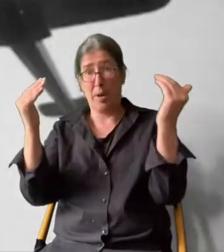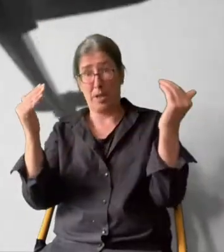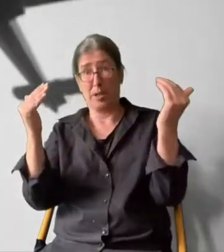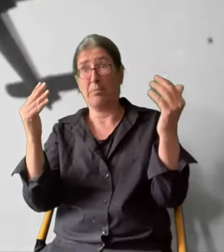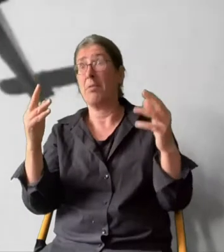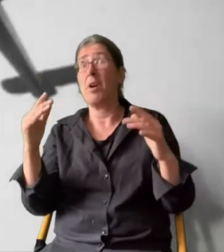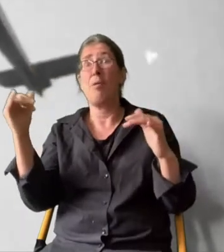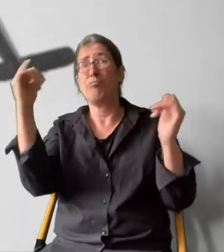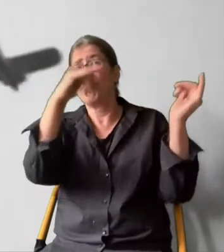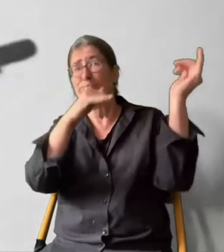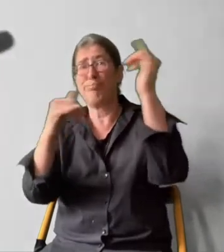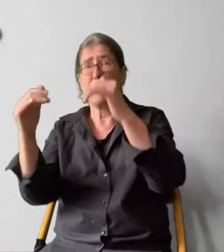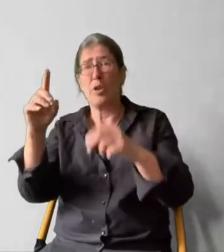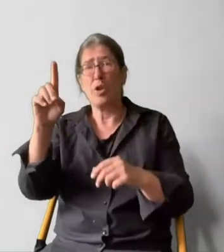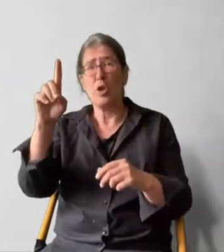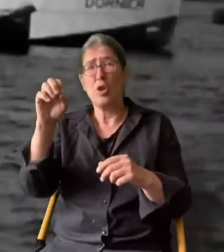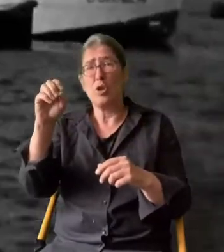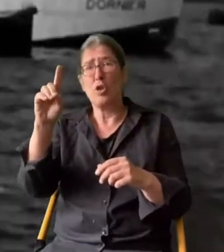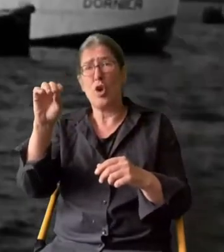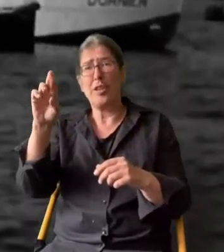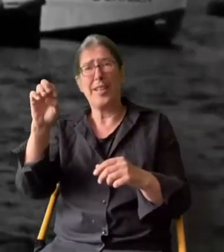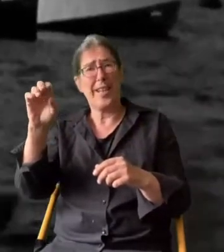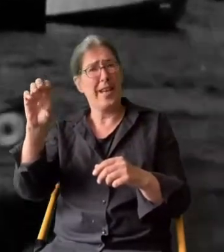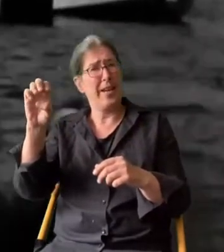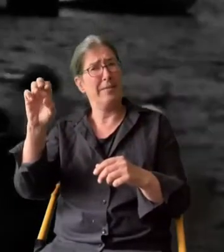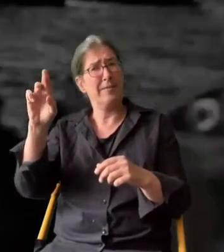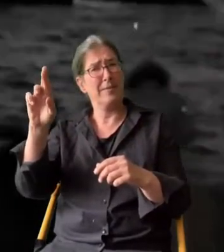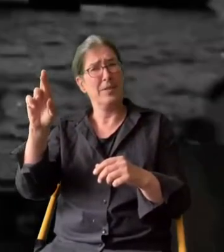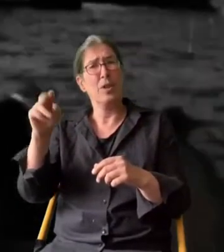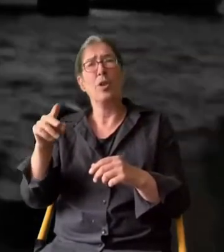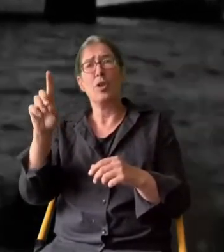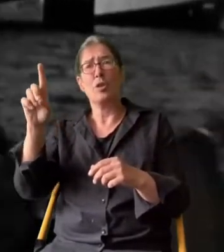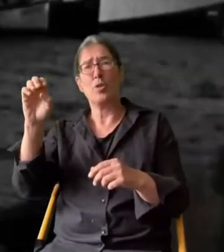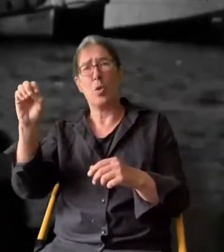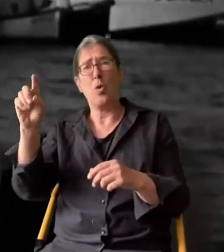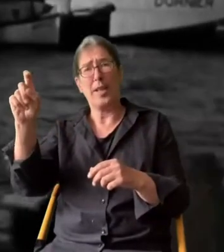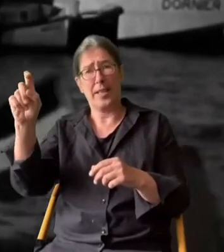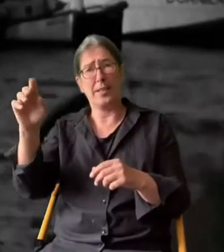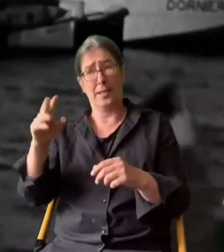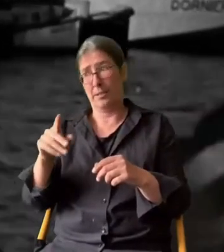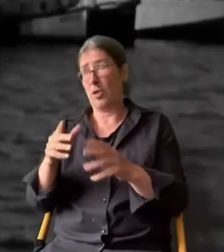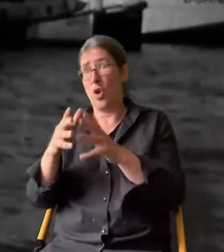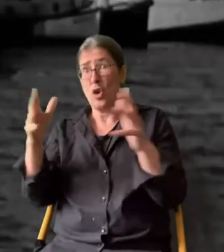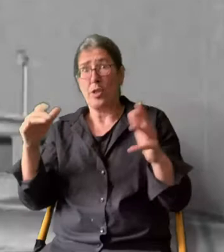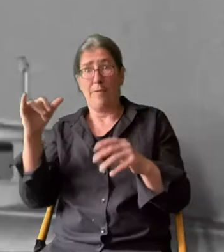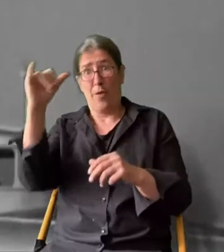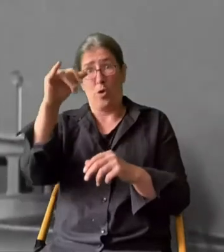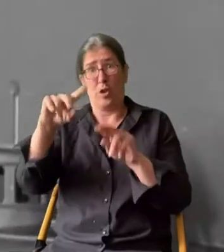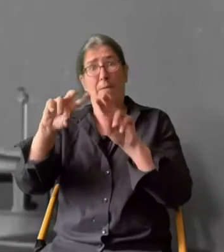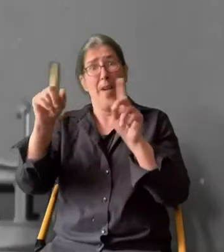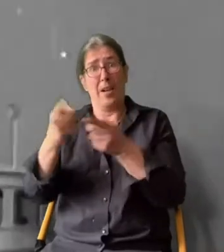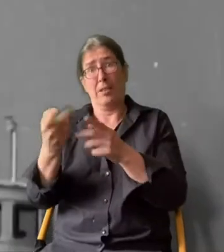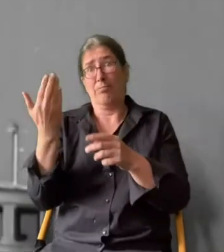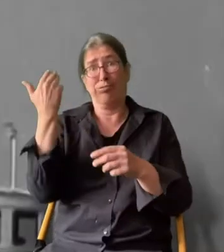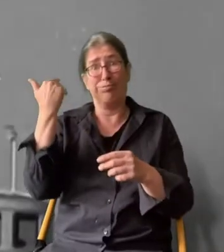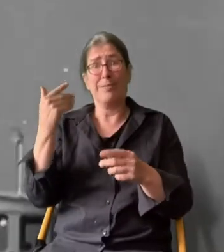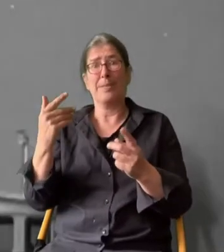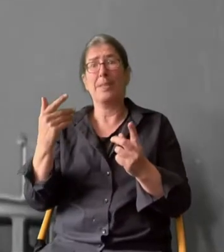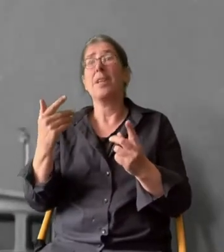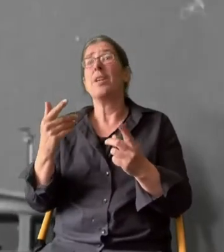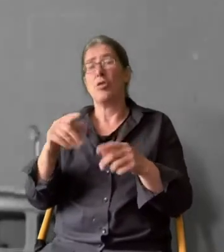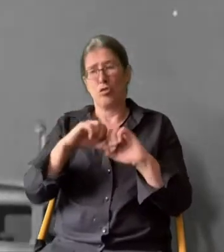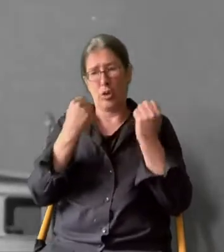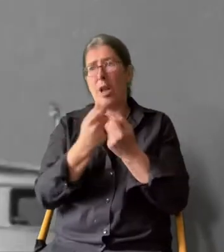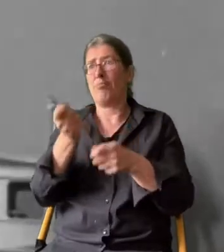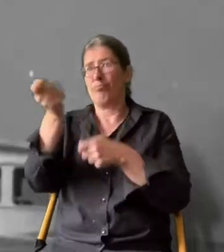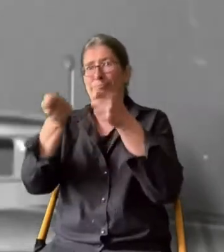Auch der Himmel wird erobert. Die Donier Do-X ist zu ihrer Zeit das größte Flugzeug der Welt. Finanziert